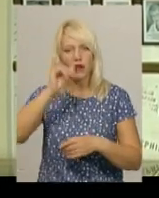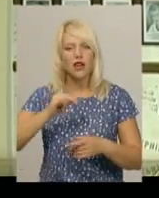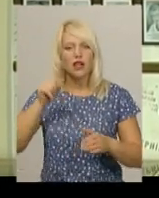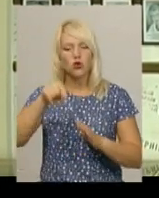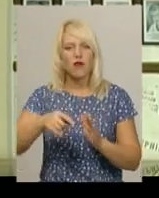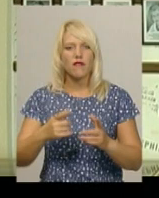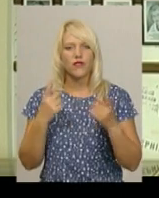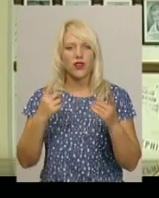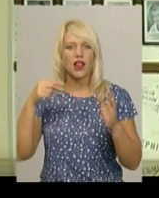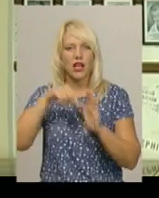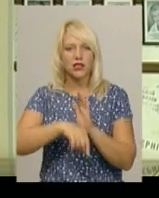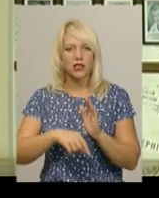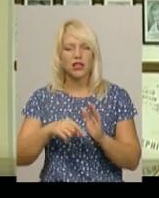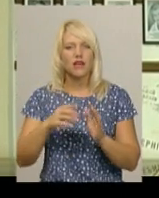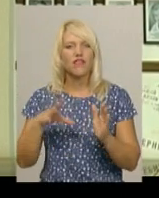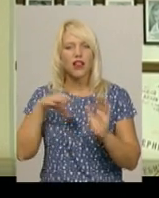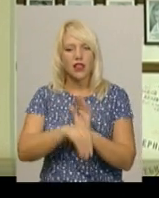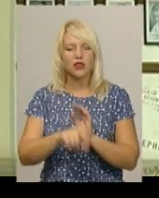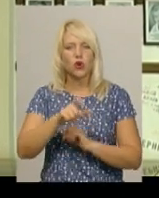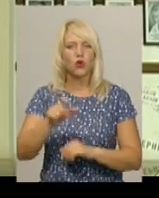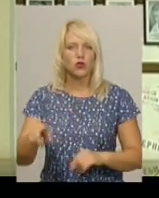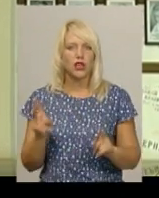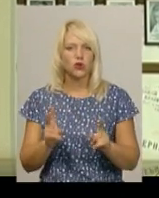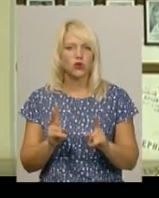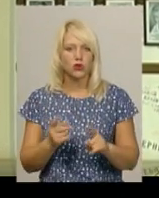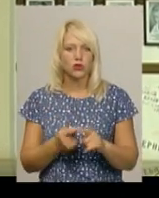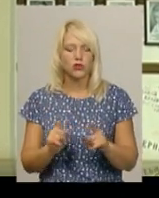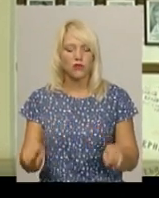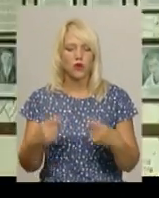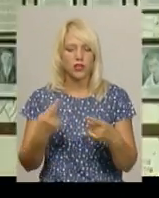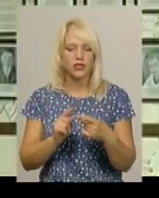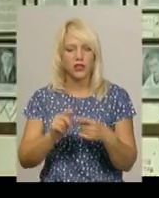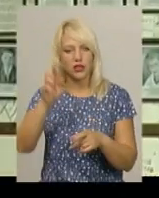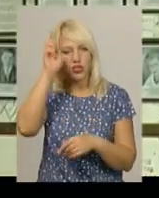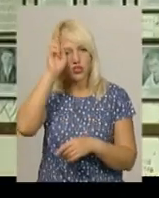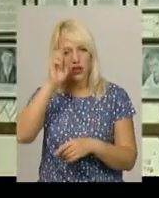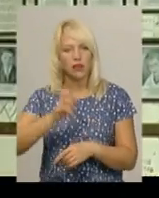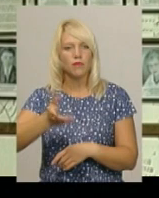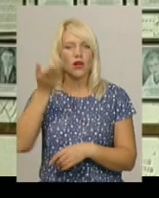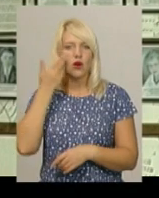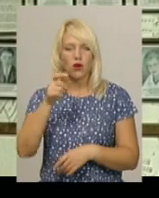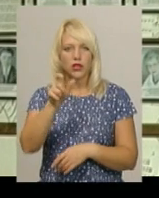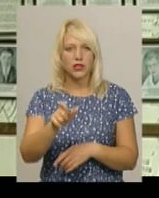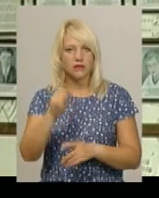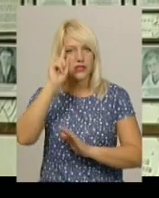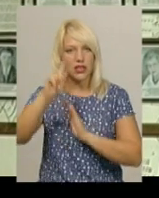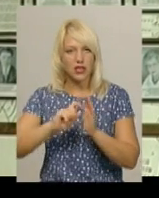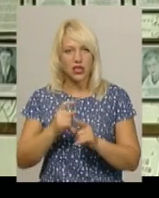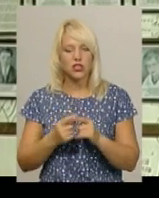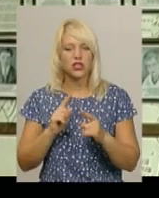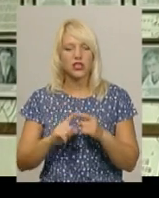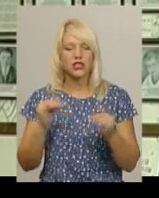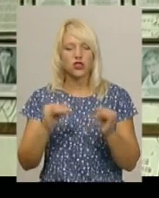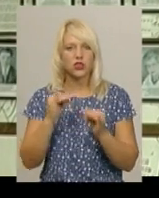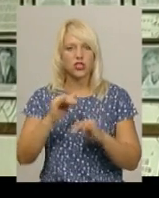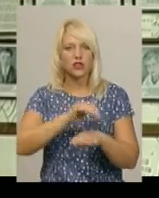вклад наших людей, які вони дали для створення цієї держави. Коли ти взнаєш ті історичні